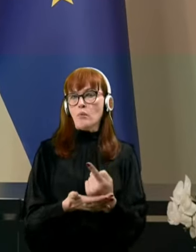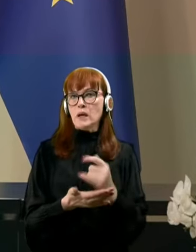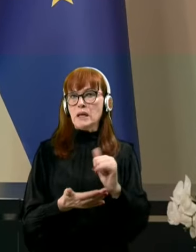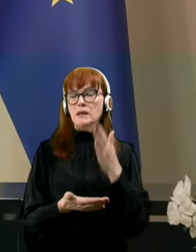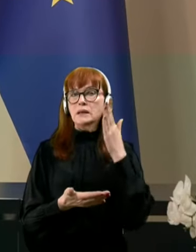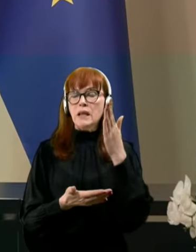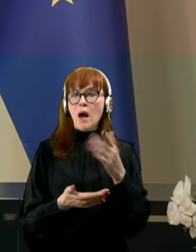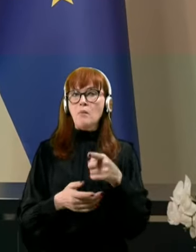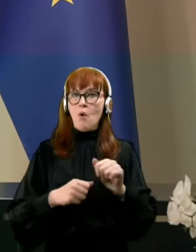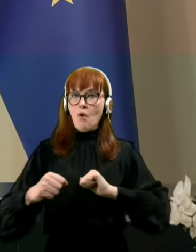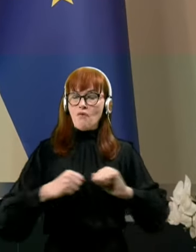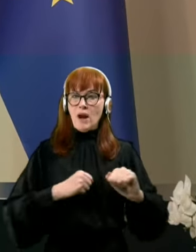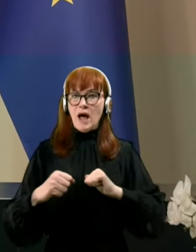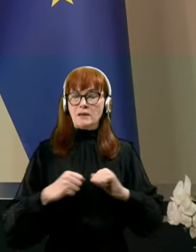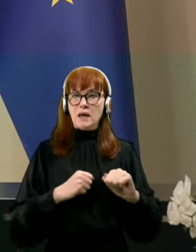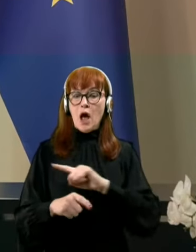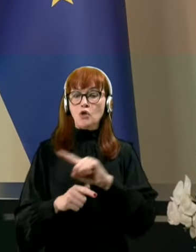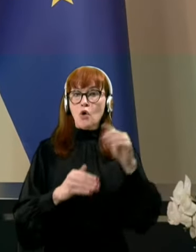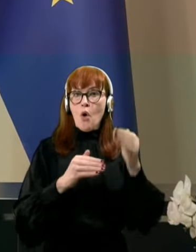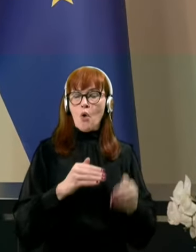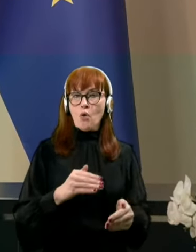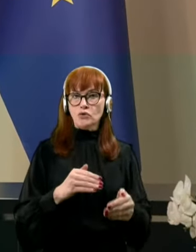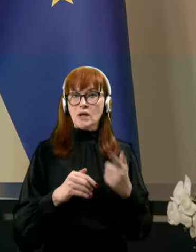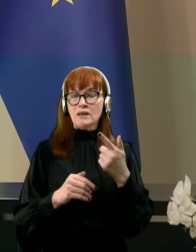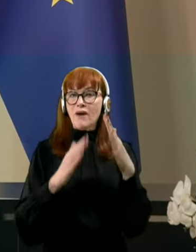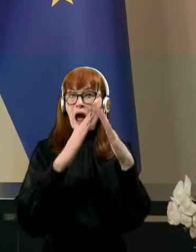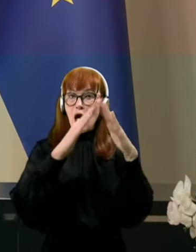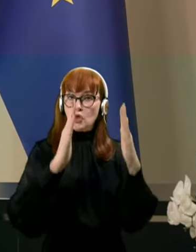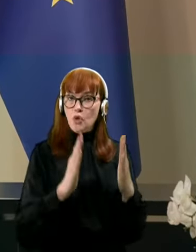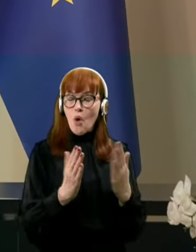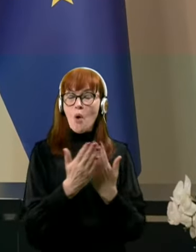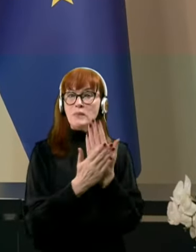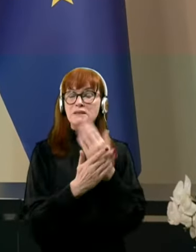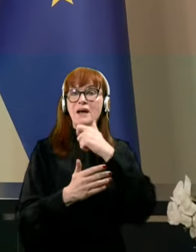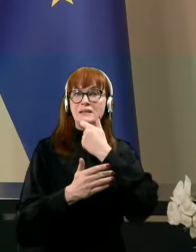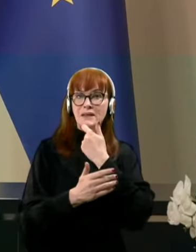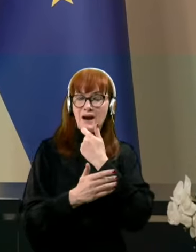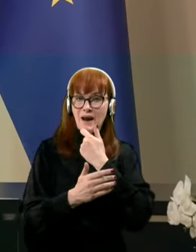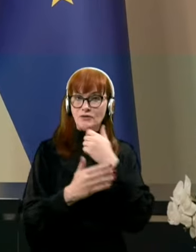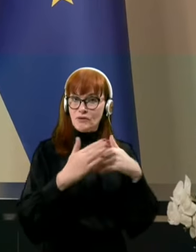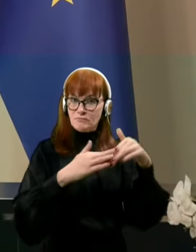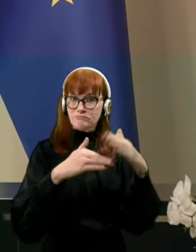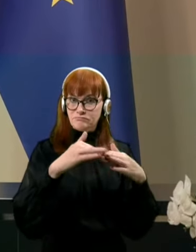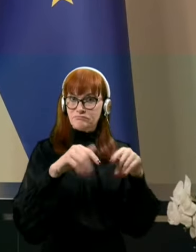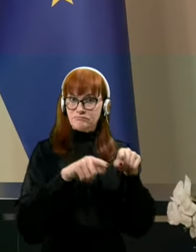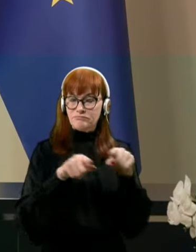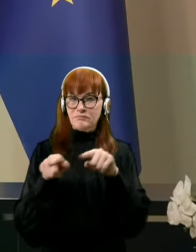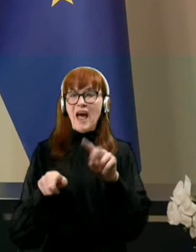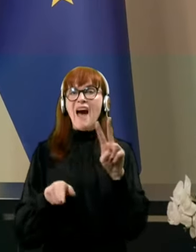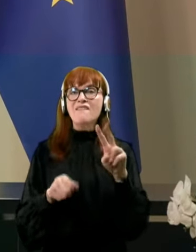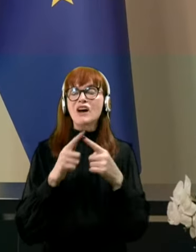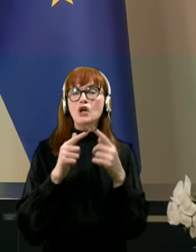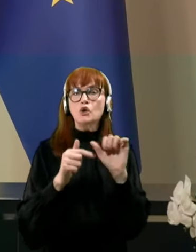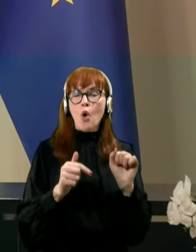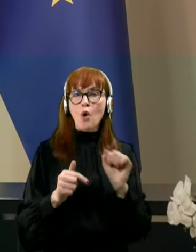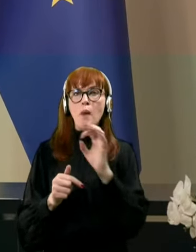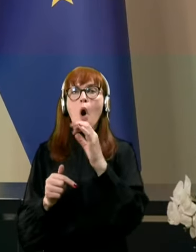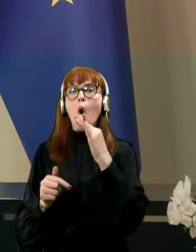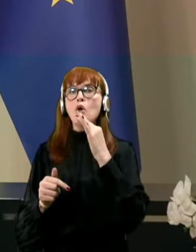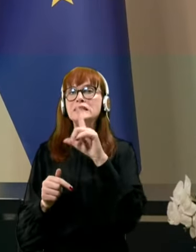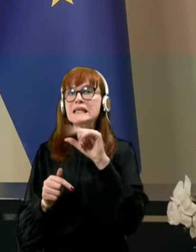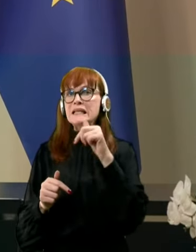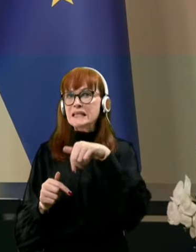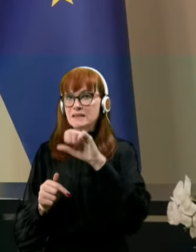bo ta vlada dokončala dva domova za starejše in da v vrtojbi in v osinici in da bo